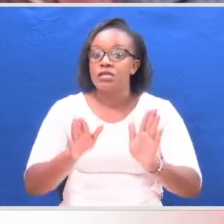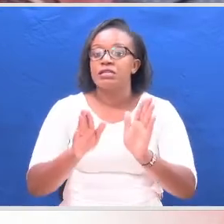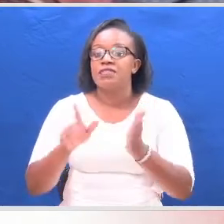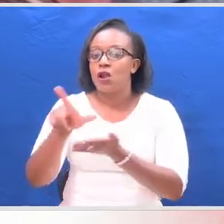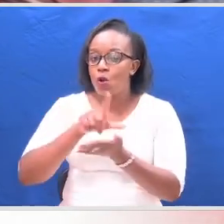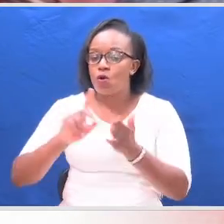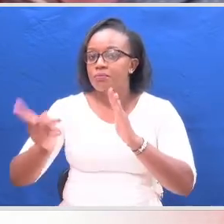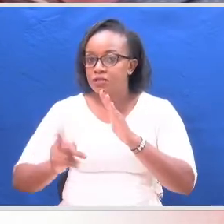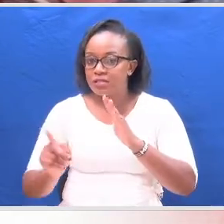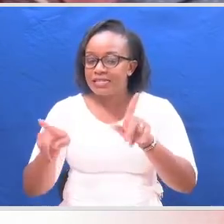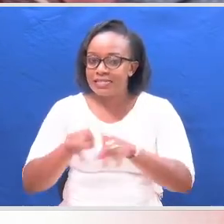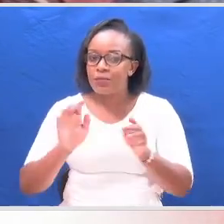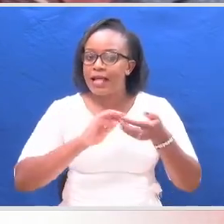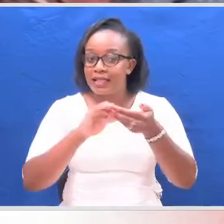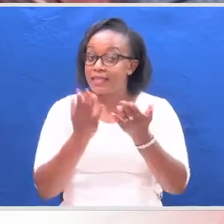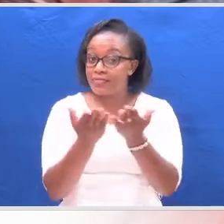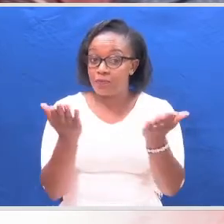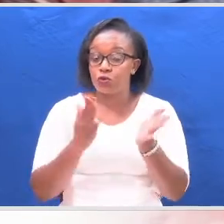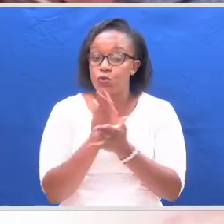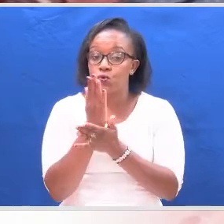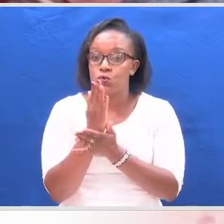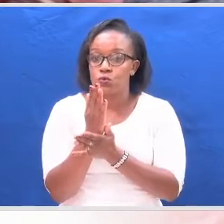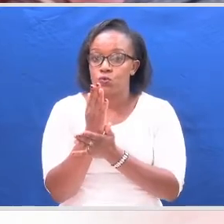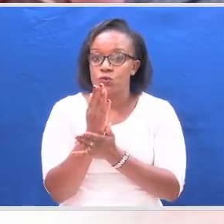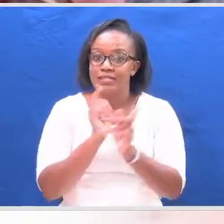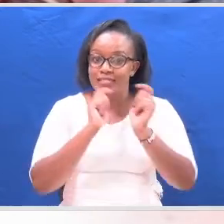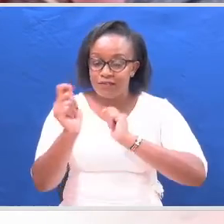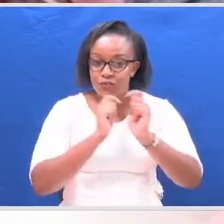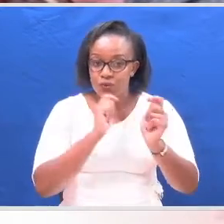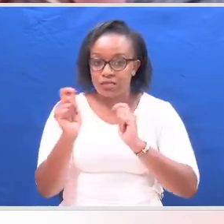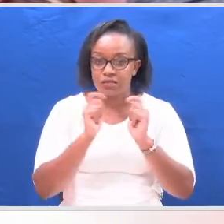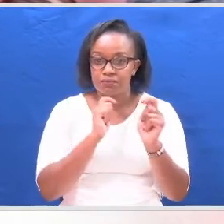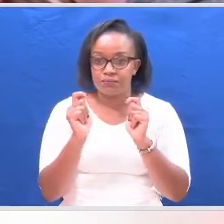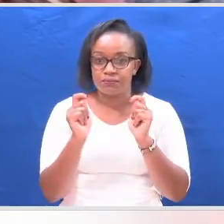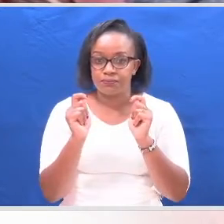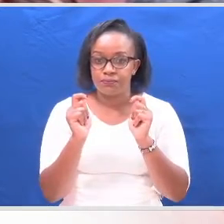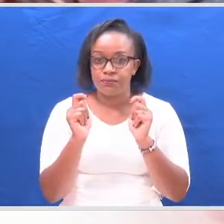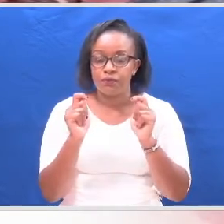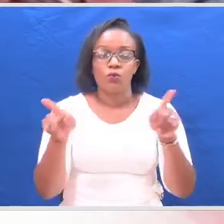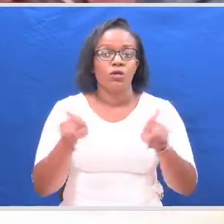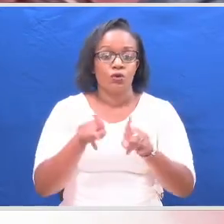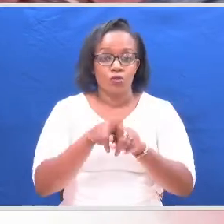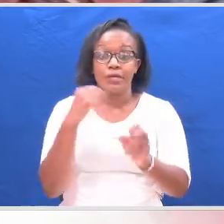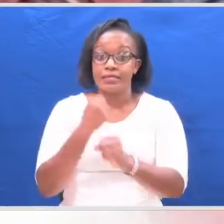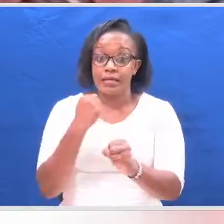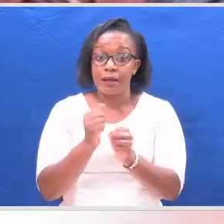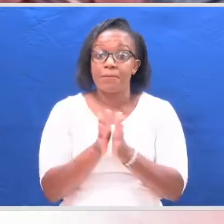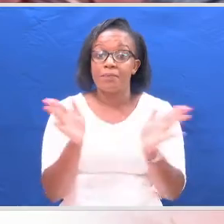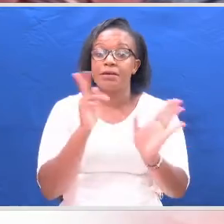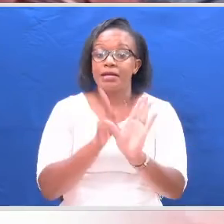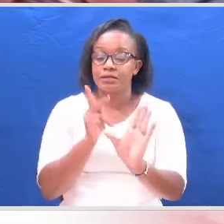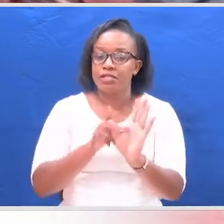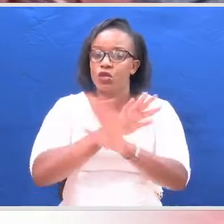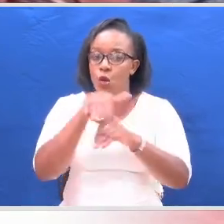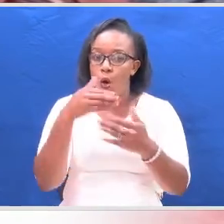and we also engaged through interviews and we also did public participation in all